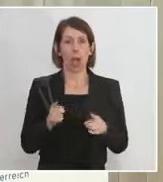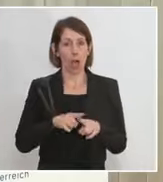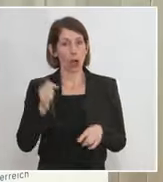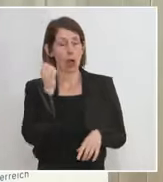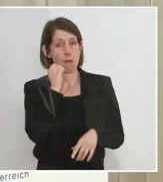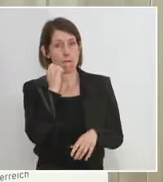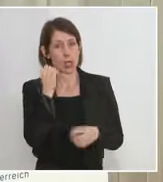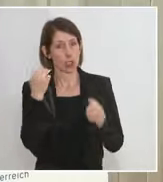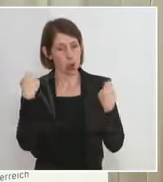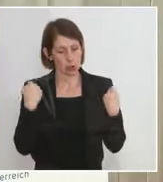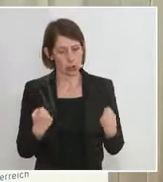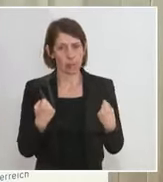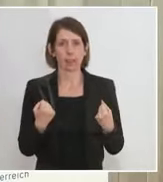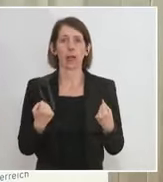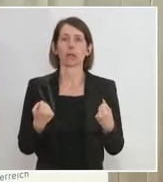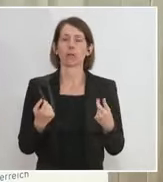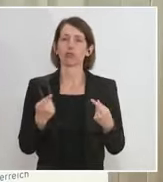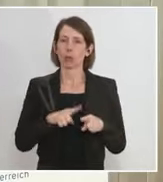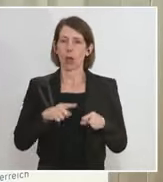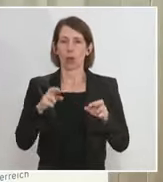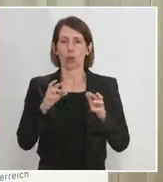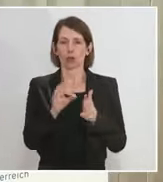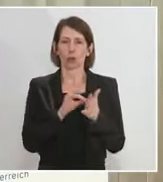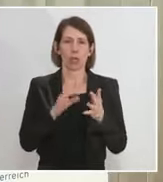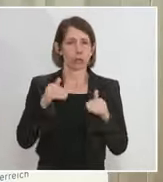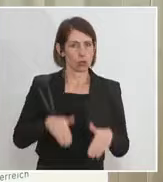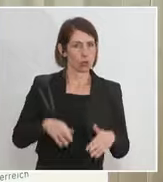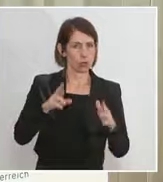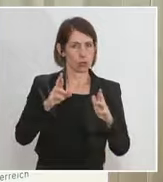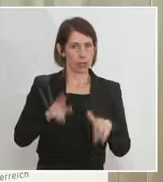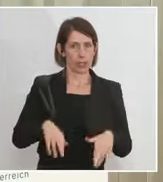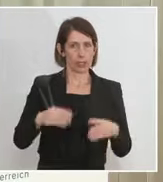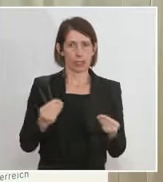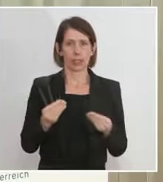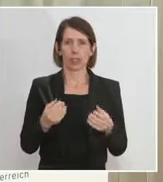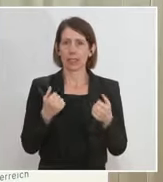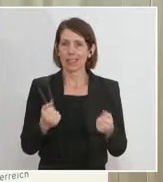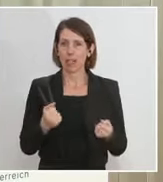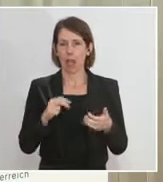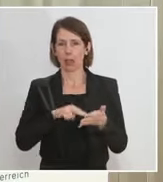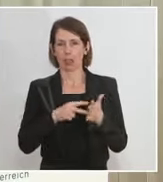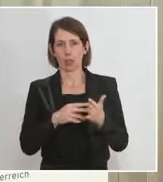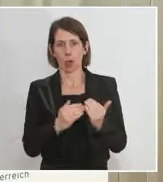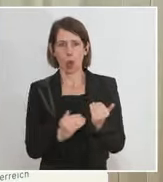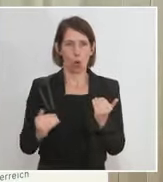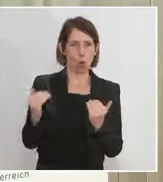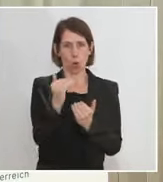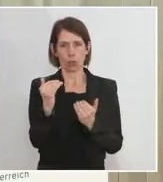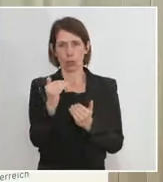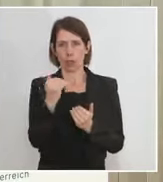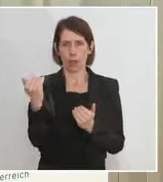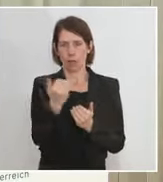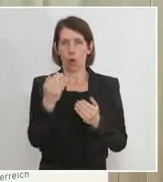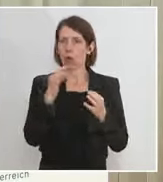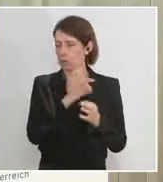Übrigen und sie ist datenschutzrechtlich sowie sicherheitstechnisch auf dem allerhöchsten Niveau und gut